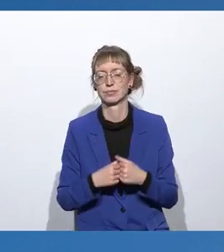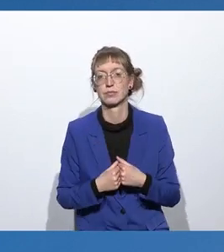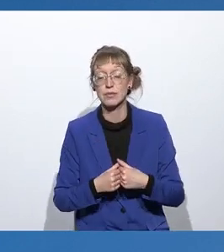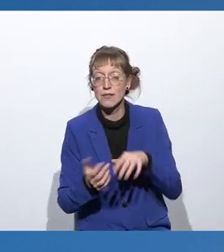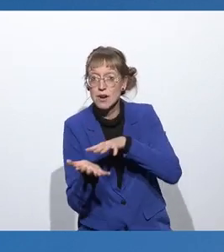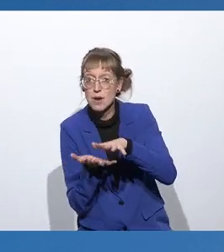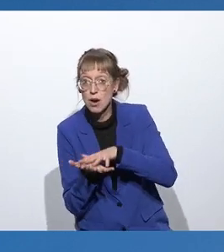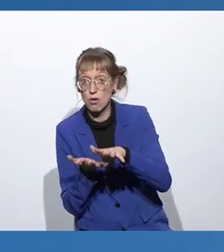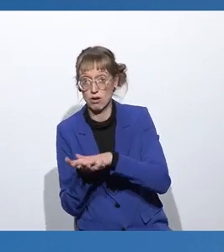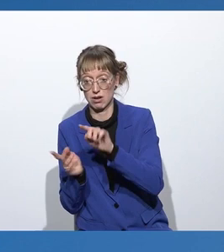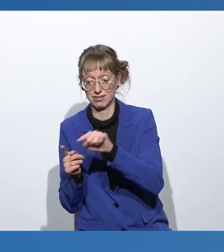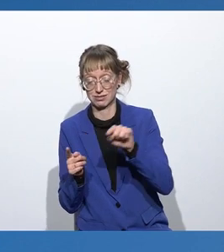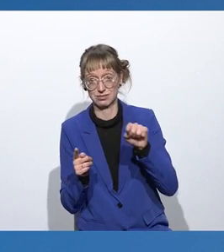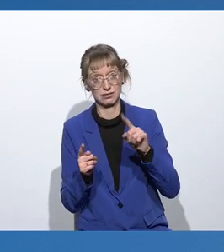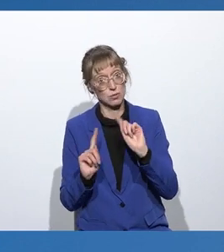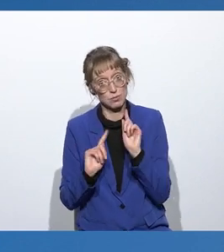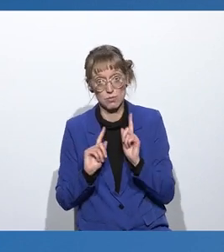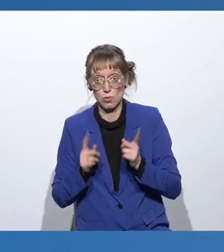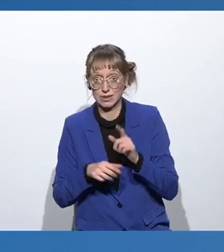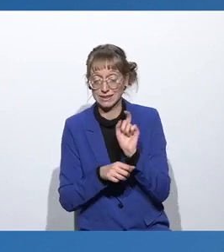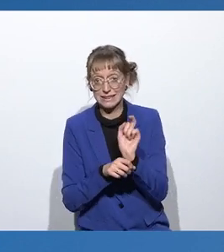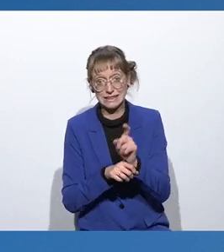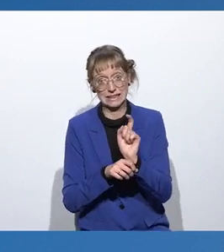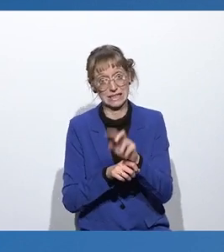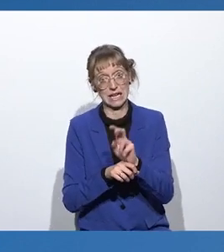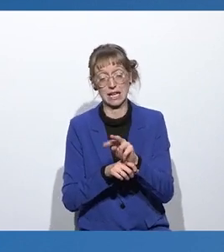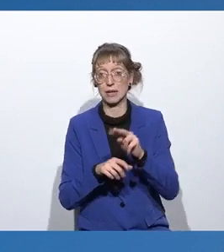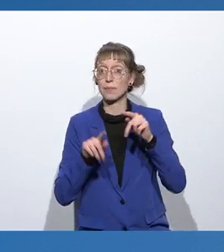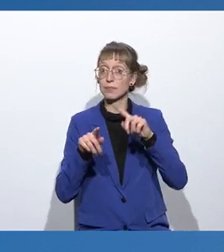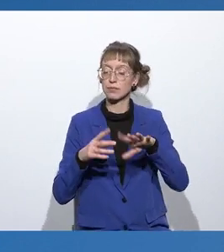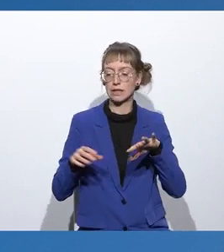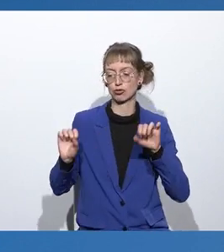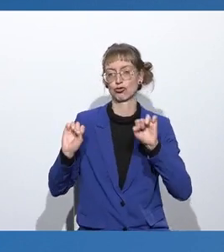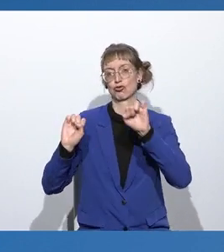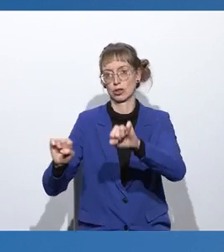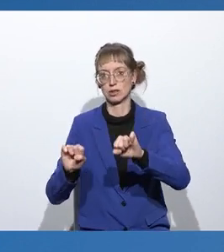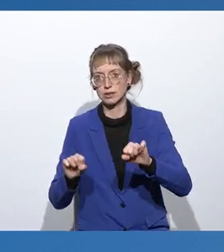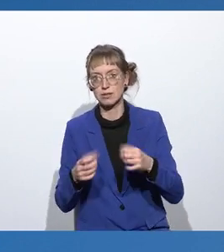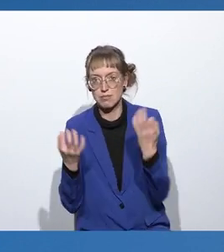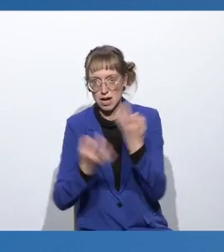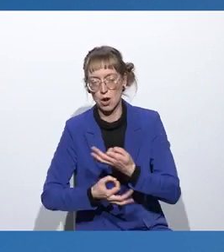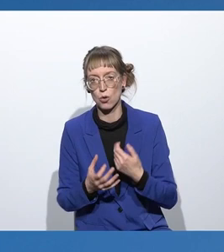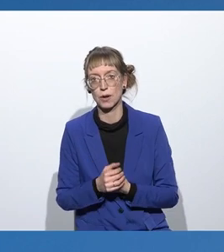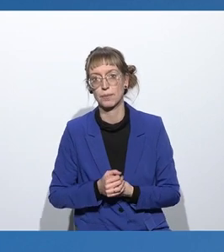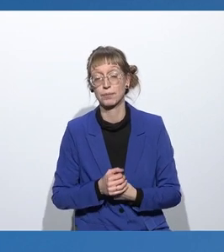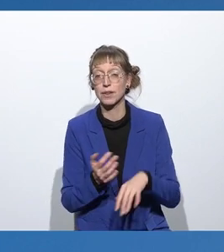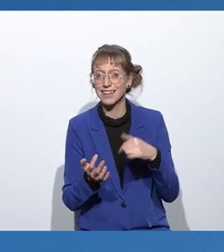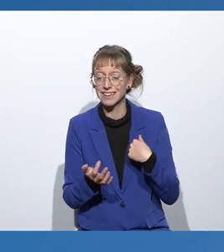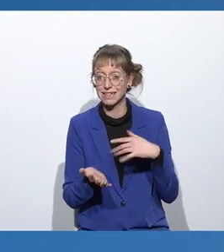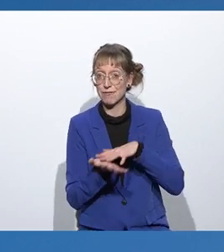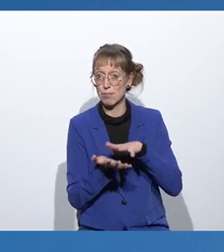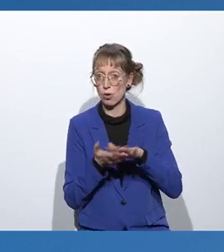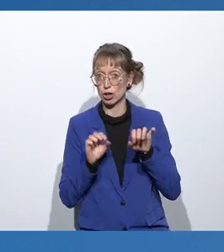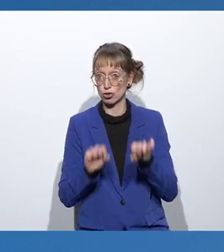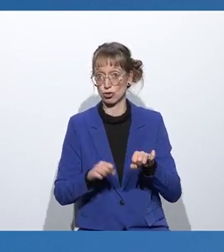Verbraucher müssen deshalb im digitalen Raum umfassend geschützt werden. Als Verbraucherschutzministerin